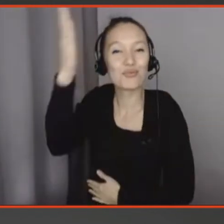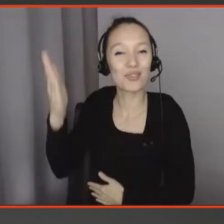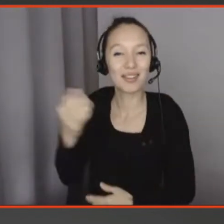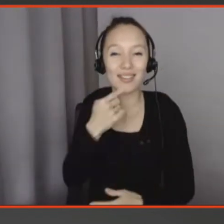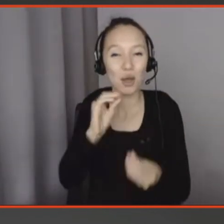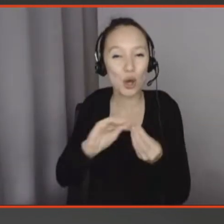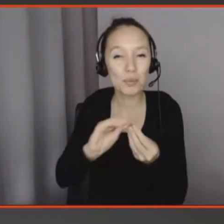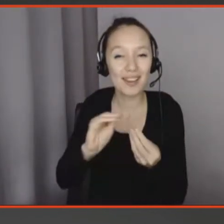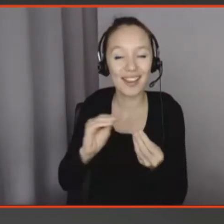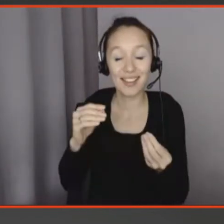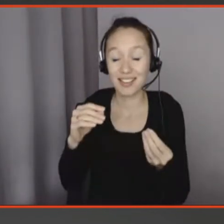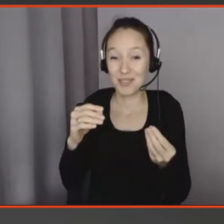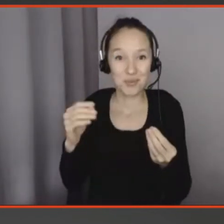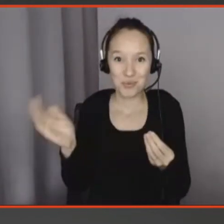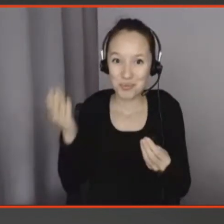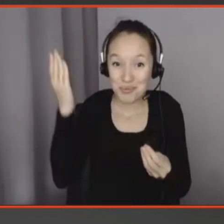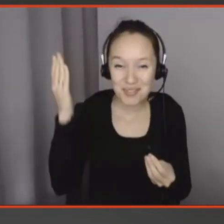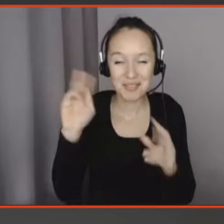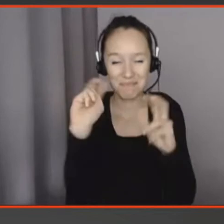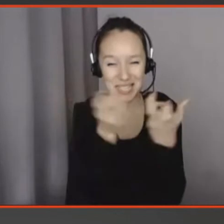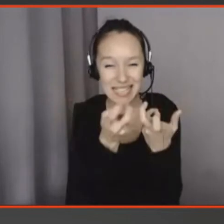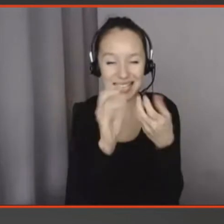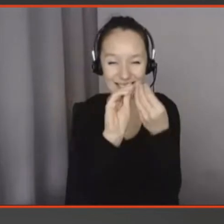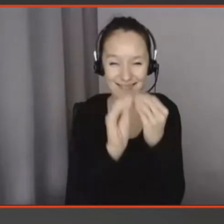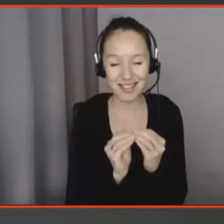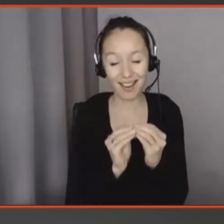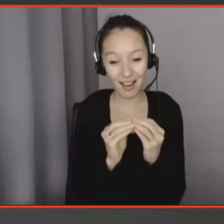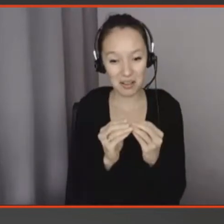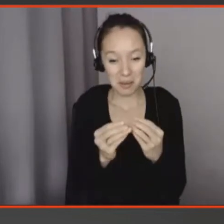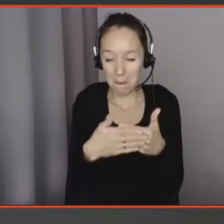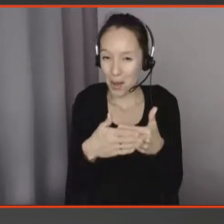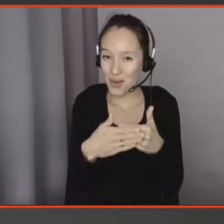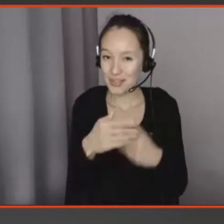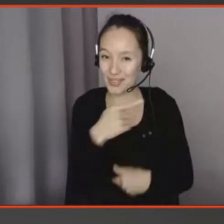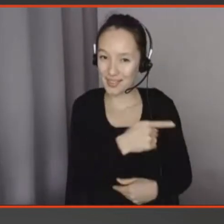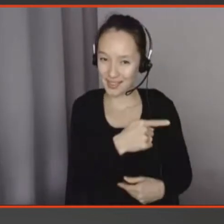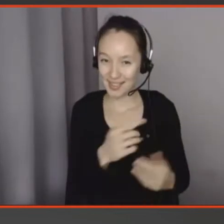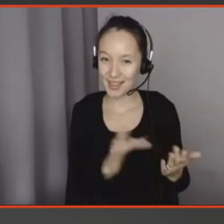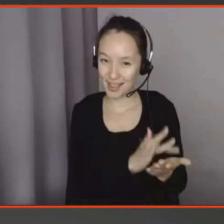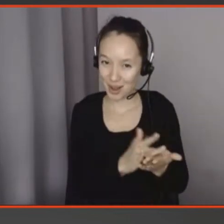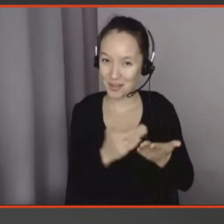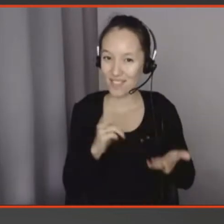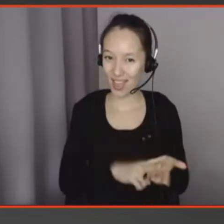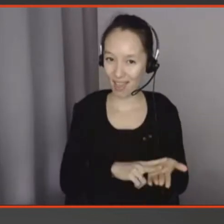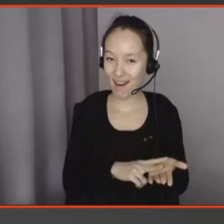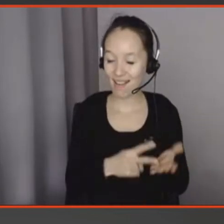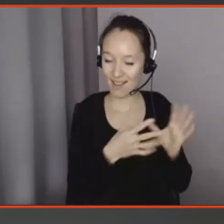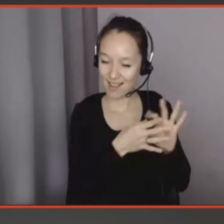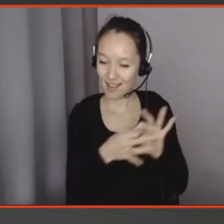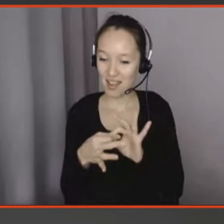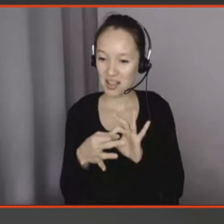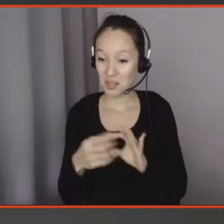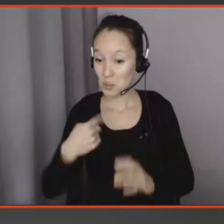futuristes mais vraiment avec les prix, la description assez réaliste et qui vous fait réfléchir sur le fait est-ce que c'est quelque chose d'acceptable ou non.